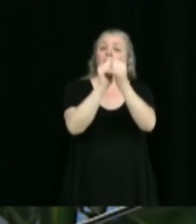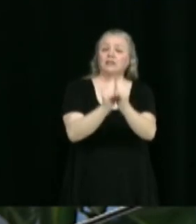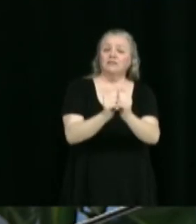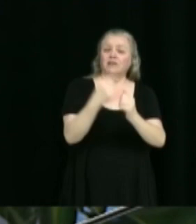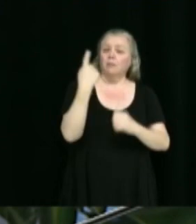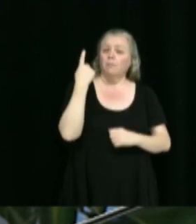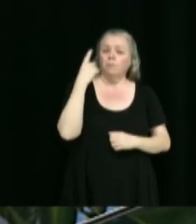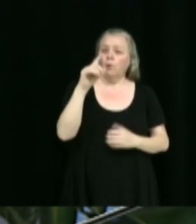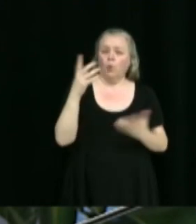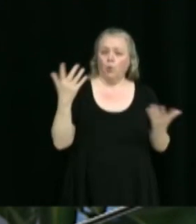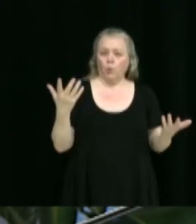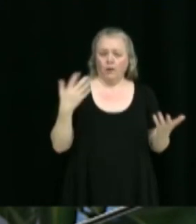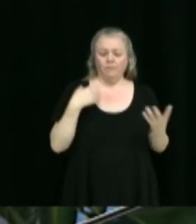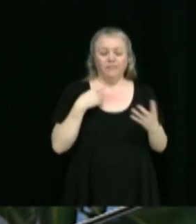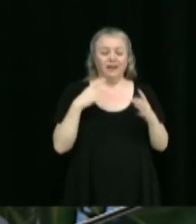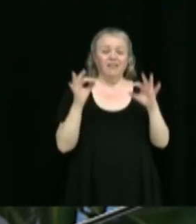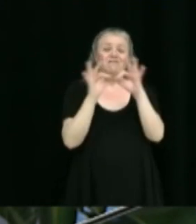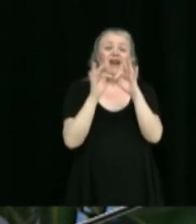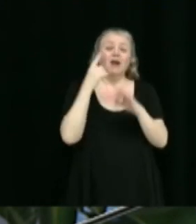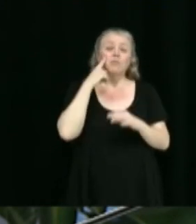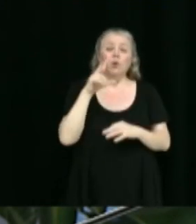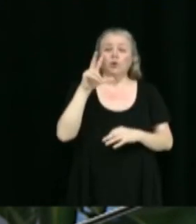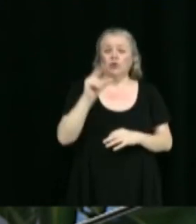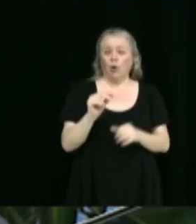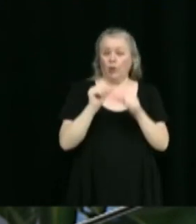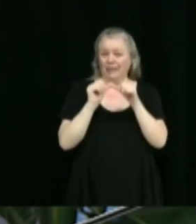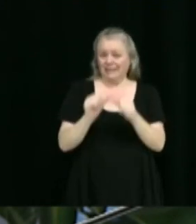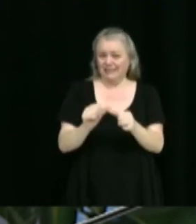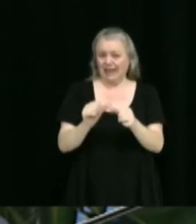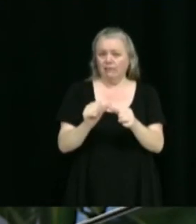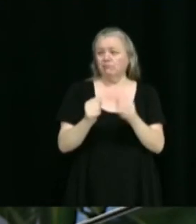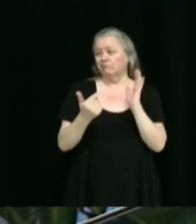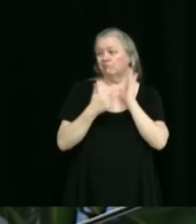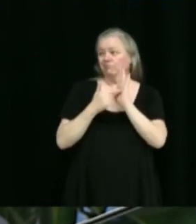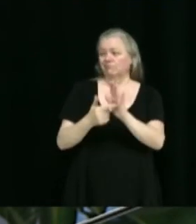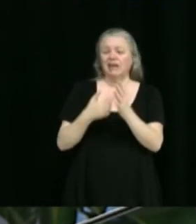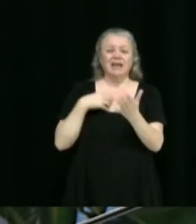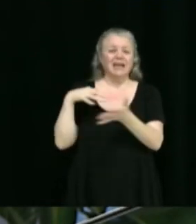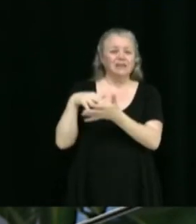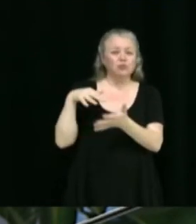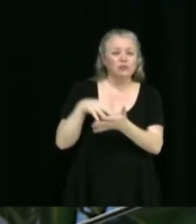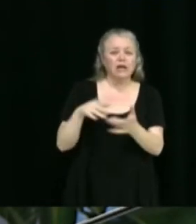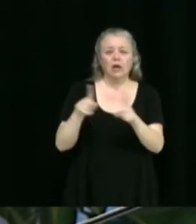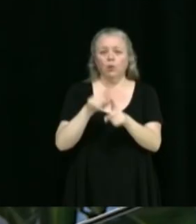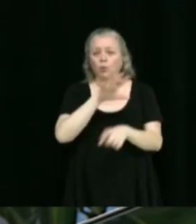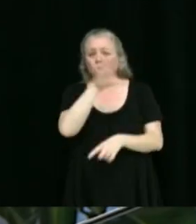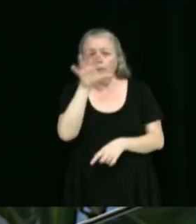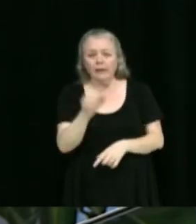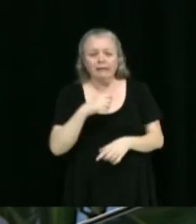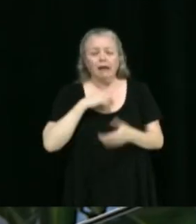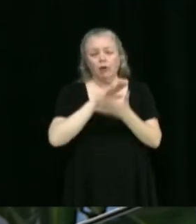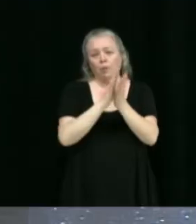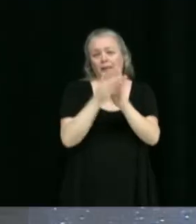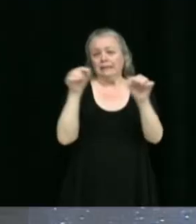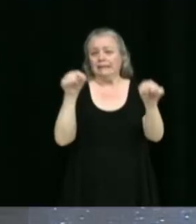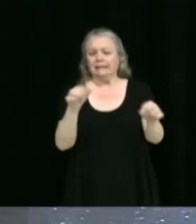exceptions aux frais de non-résidents pour les étudiants et les propriétaires d'entreprises sur le territoire. Merci